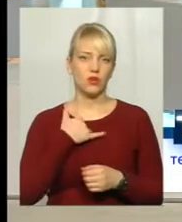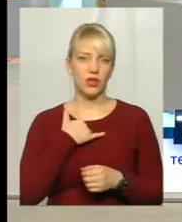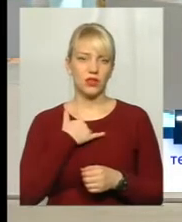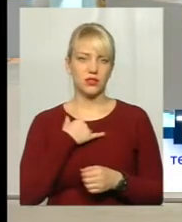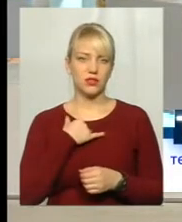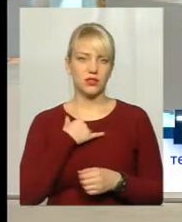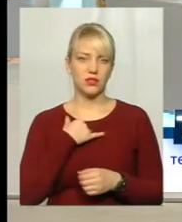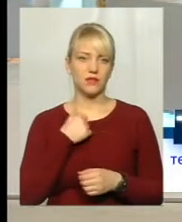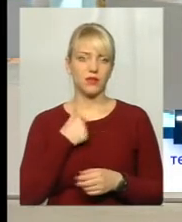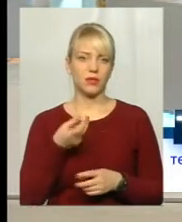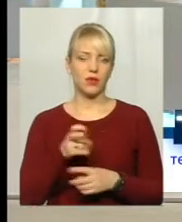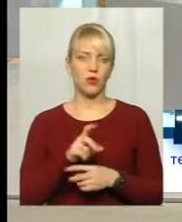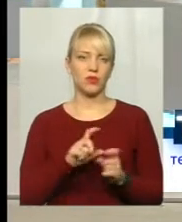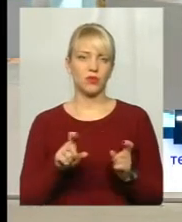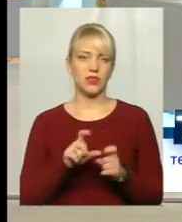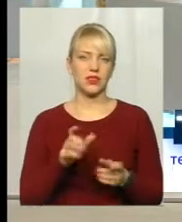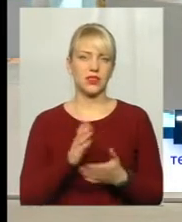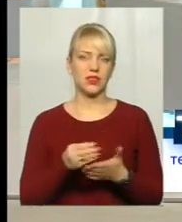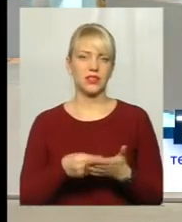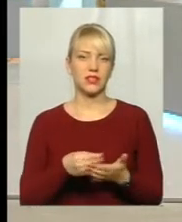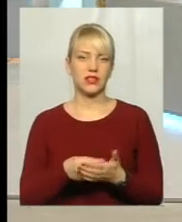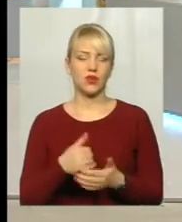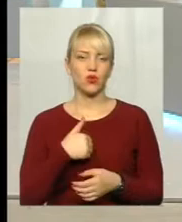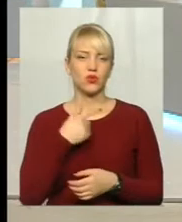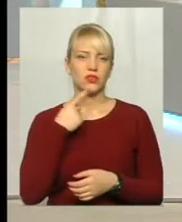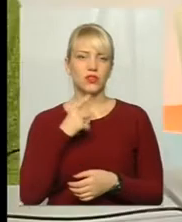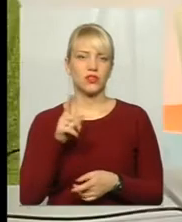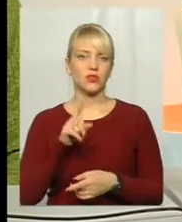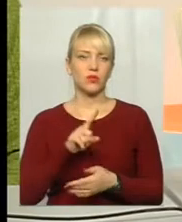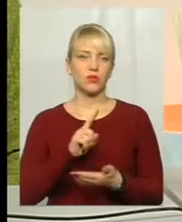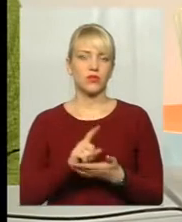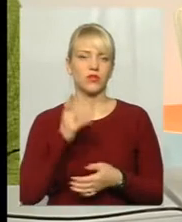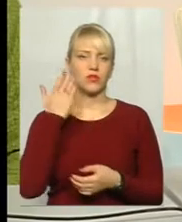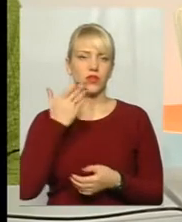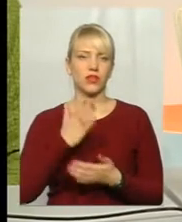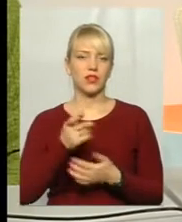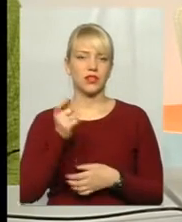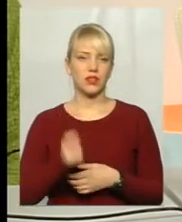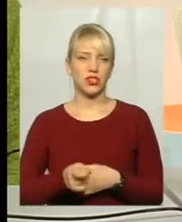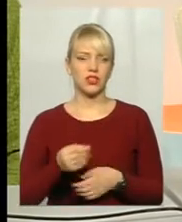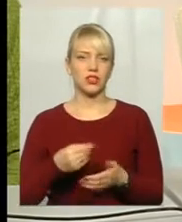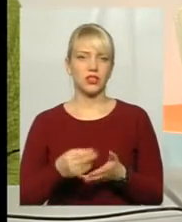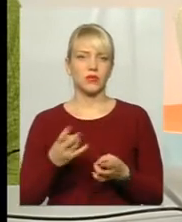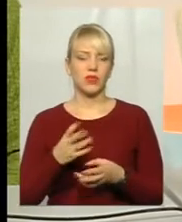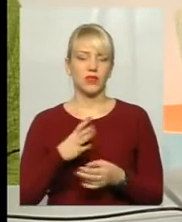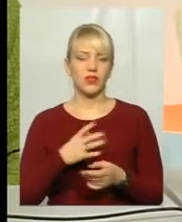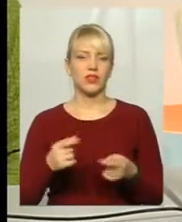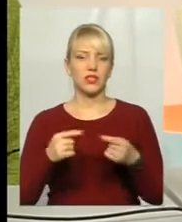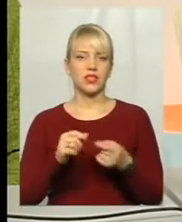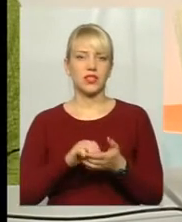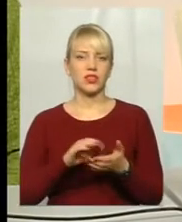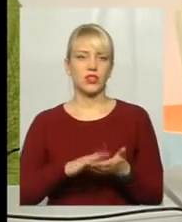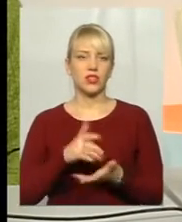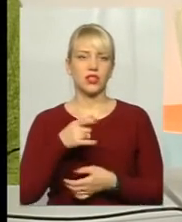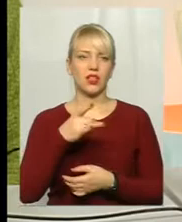і я приходила в магазини, є ціни. Хочу зазначити, що обов'язково, навіть коли є знижки, ціни повинні зазначатися у